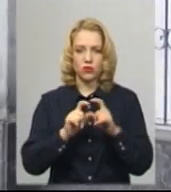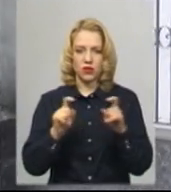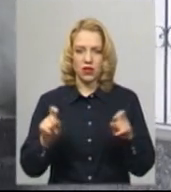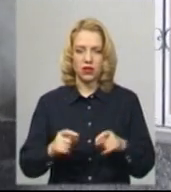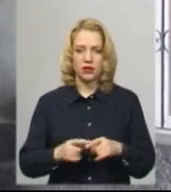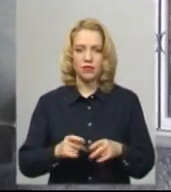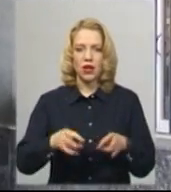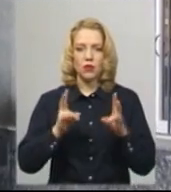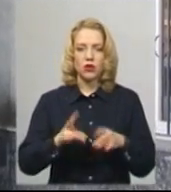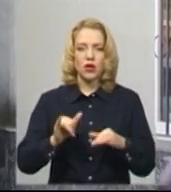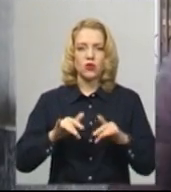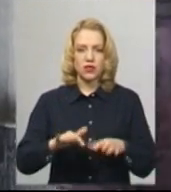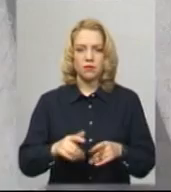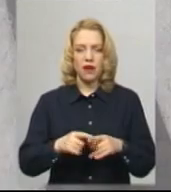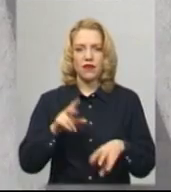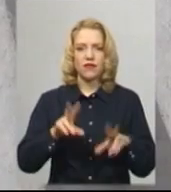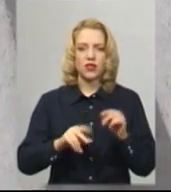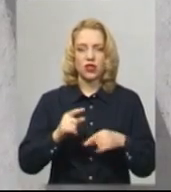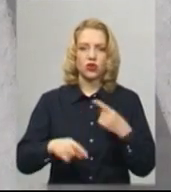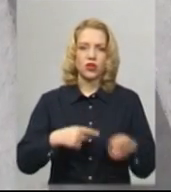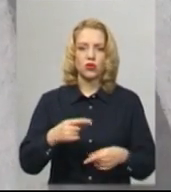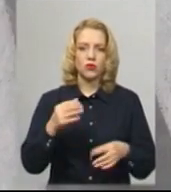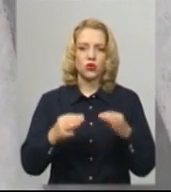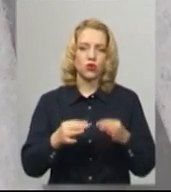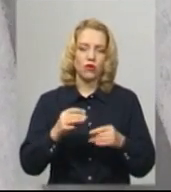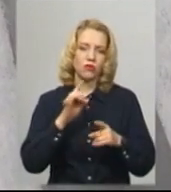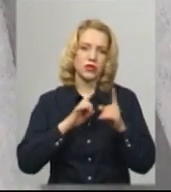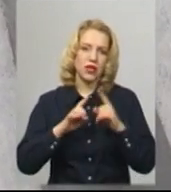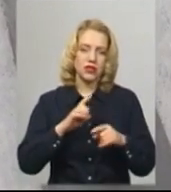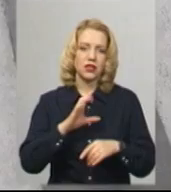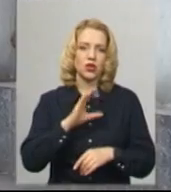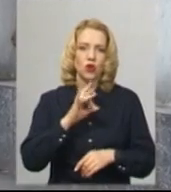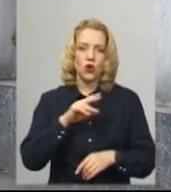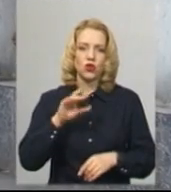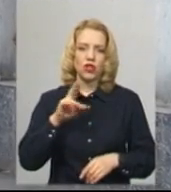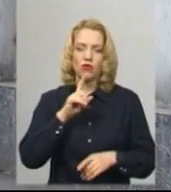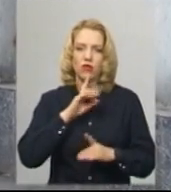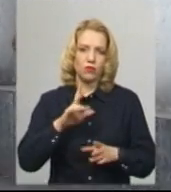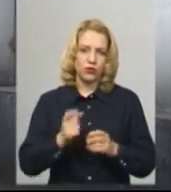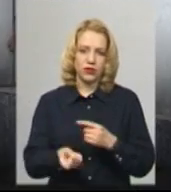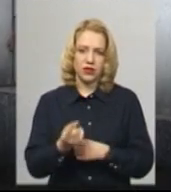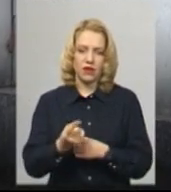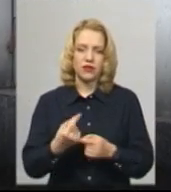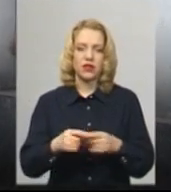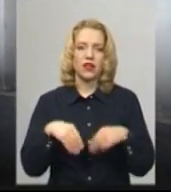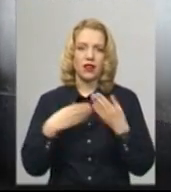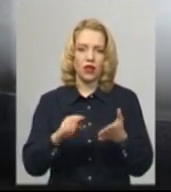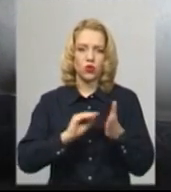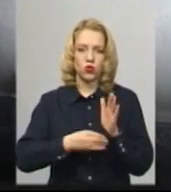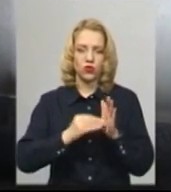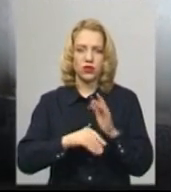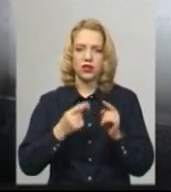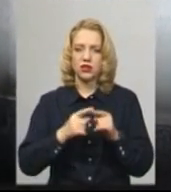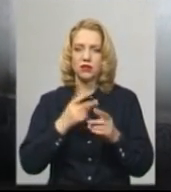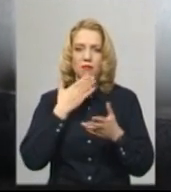Потерпілий у справі Володимир Баула вважає, що і на наступному судовому засіданні Сороченко не з'явиться. Він надав знову довідки, але ці довідки